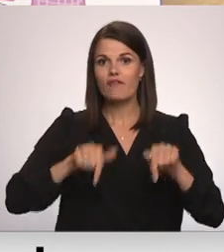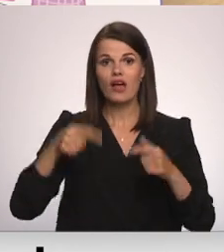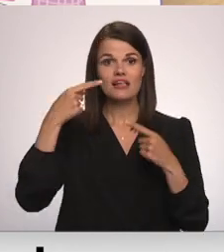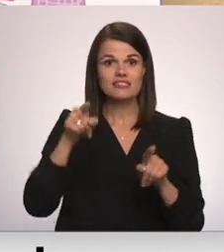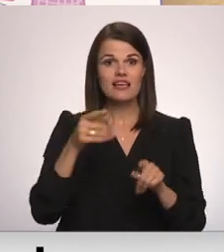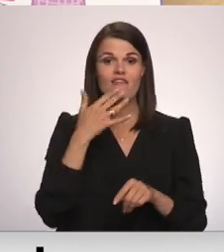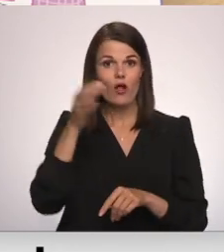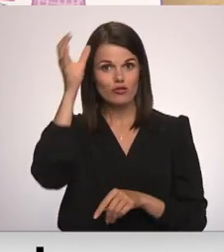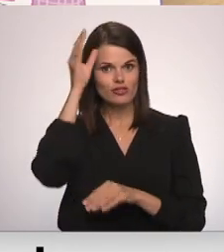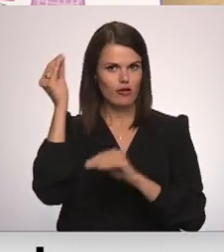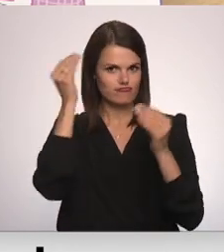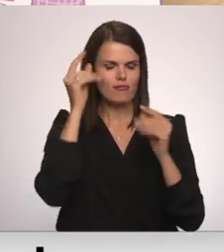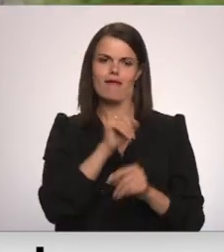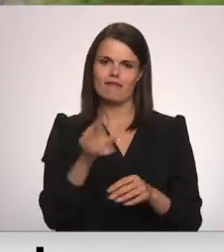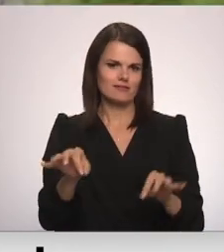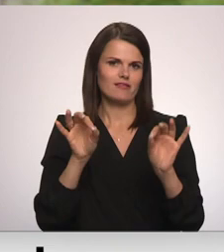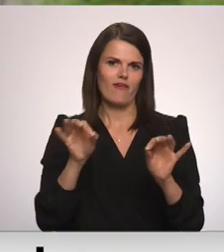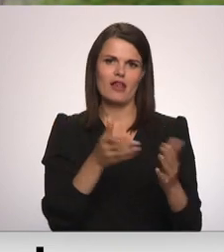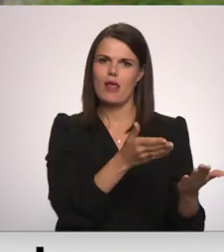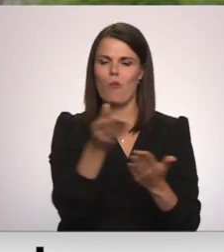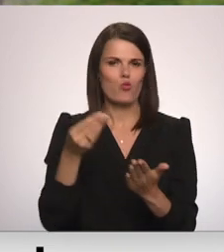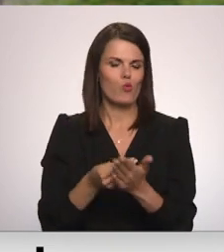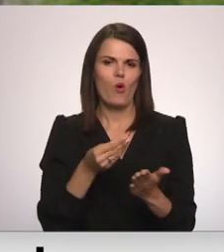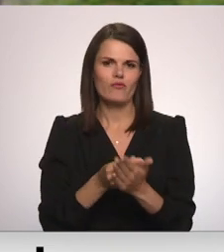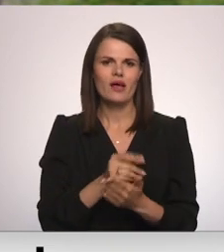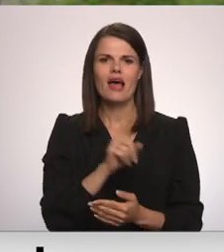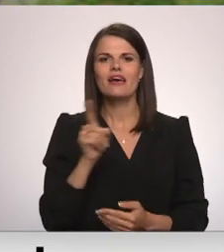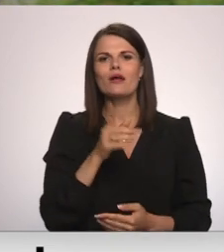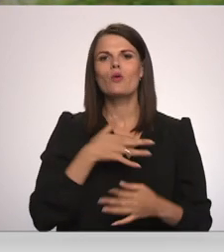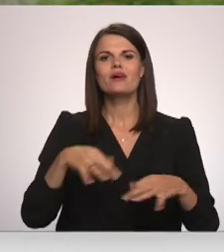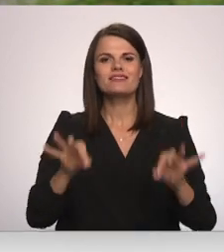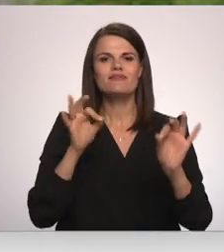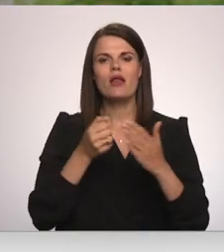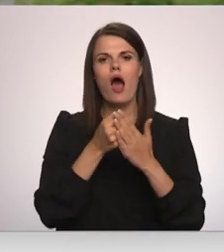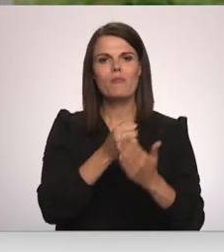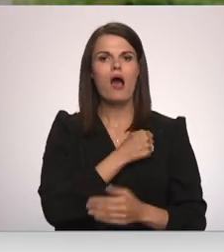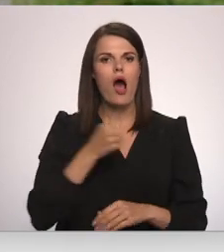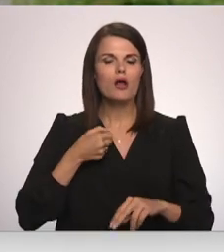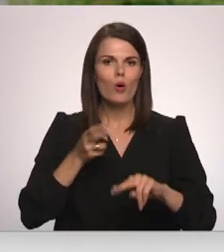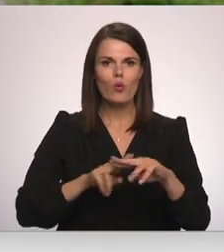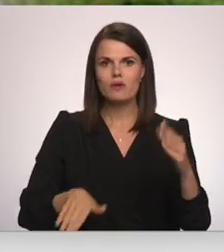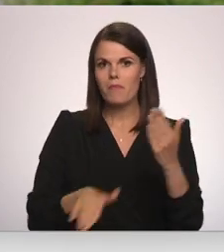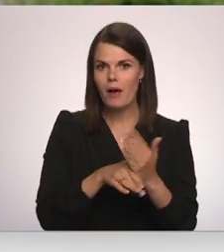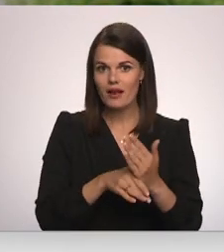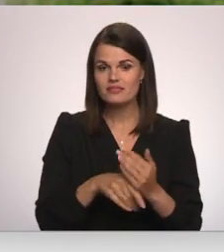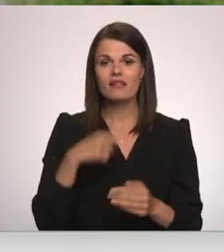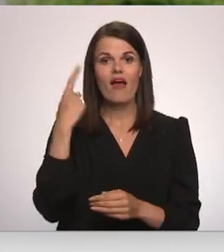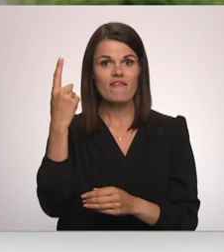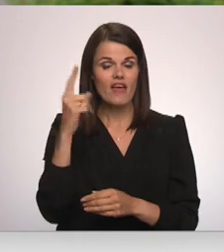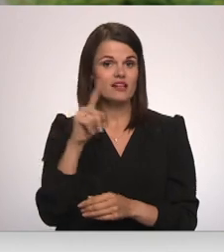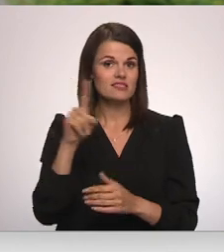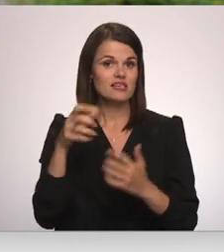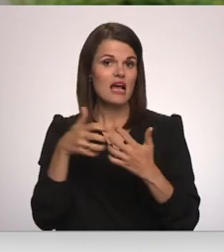esot nodrīgi ikvienam. Ir ļoti svarīgi atbalstīt armiju un palīdzēt tai. Viens aspekts ir kājas lauks